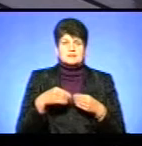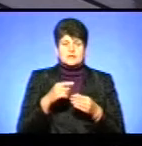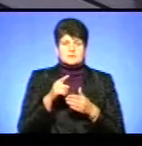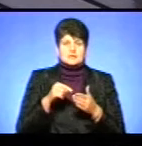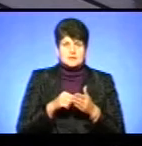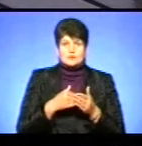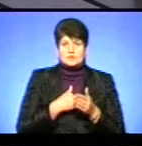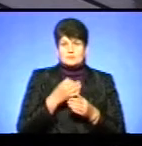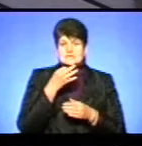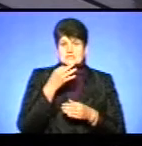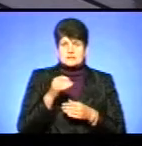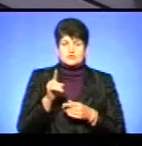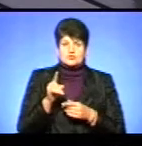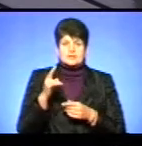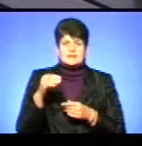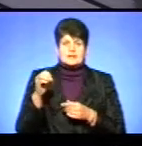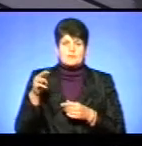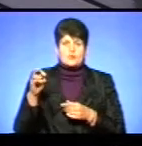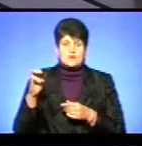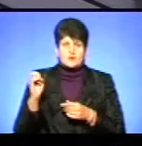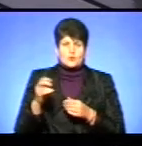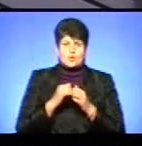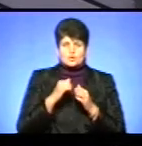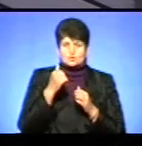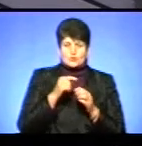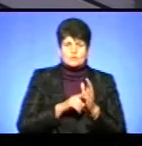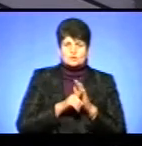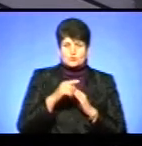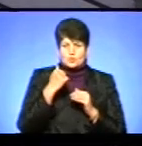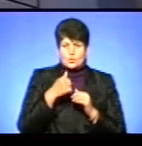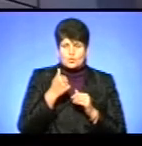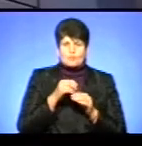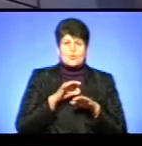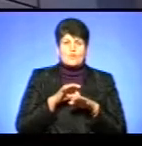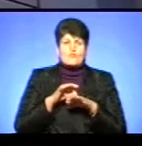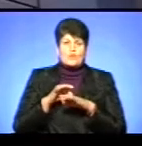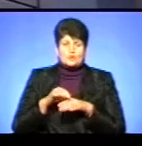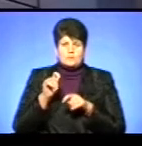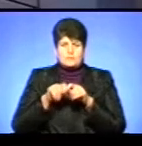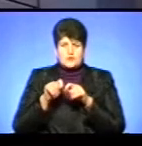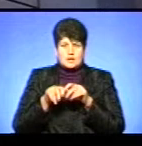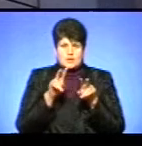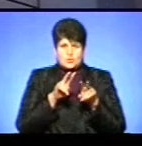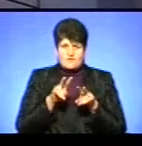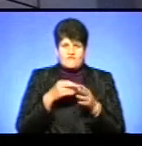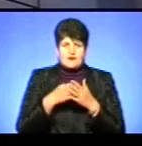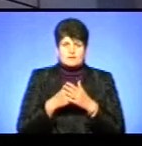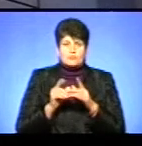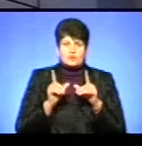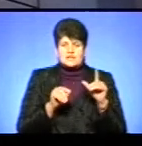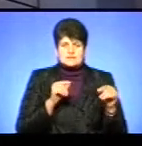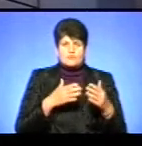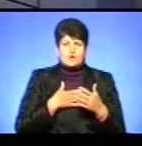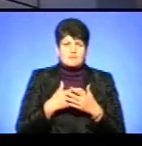запитання, я хотів би сказати, що Демелян з кожного року, на початку кожного року, проводить моніторинг вартості проїзду в громадському